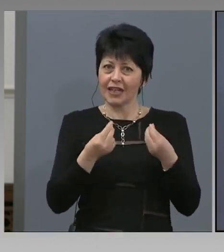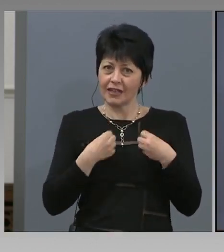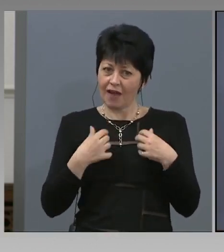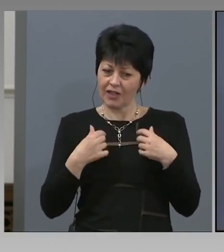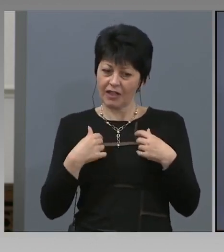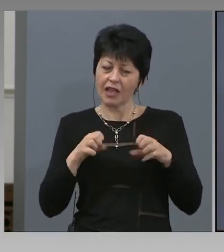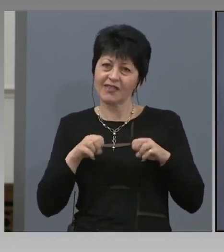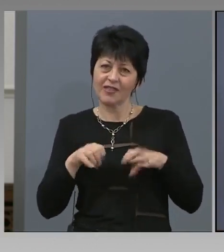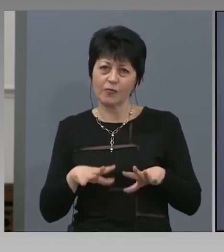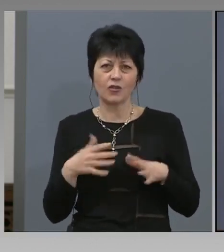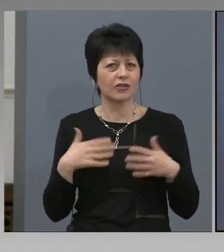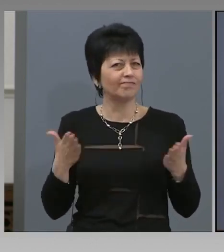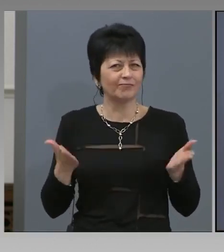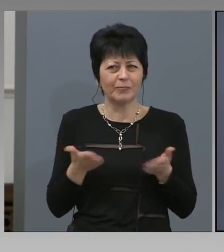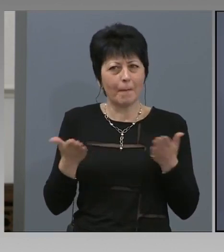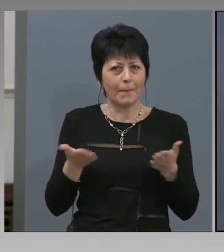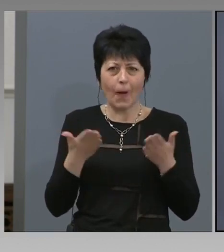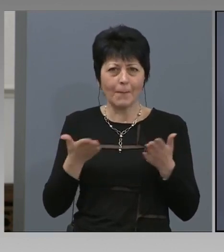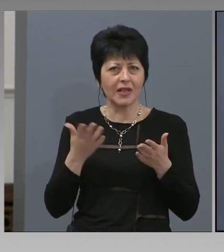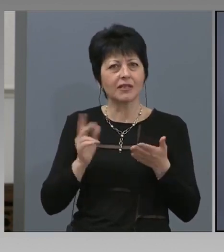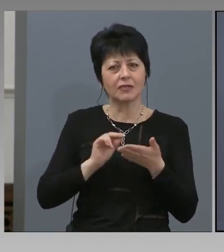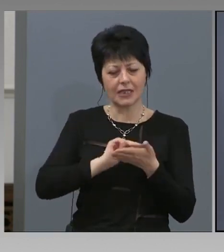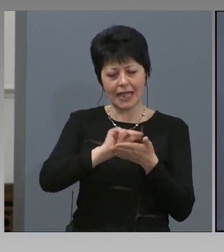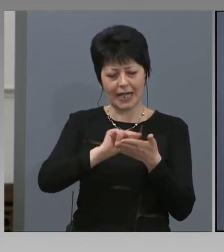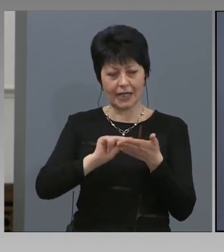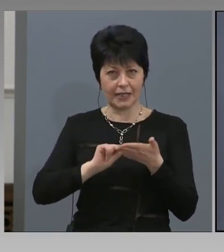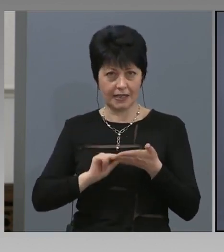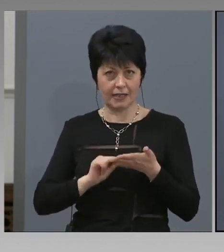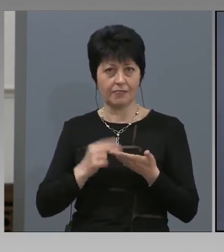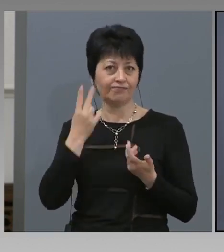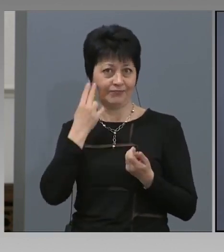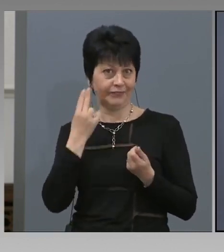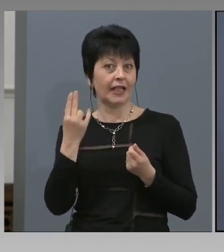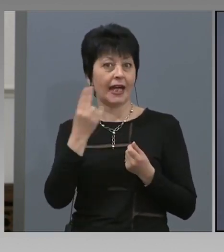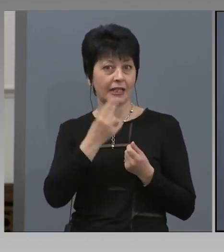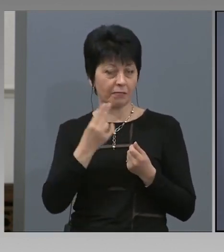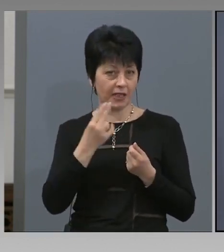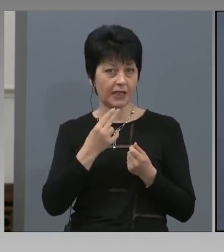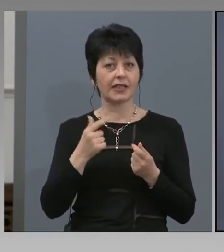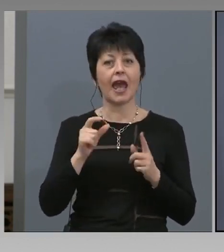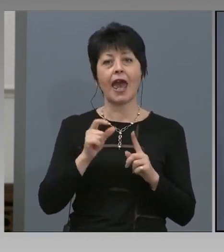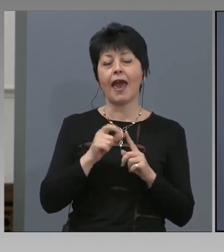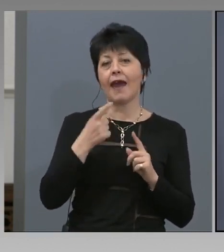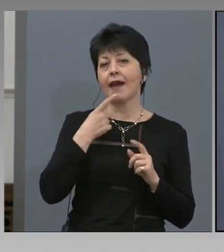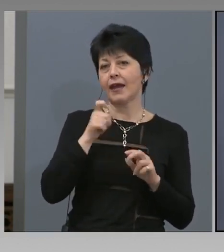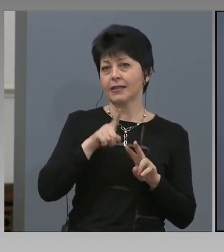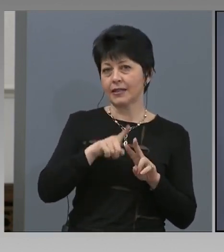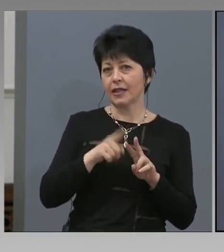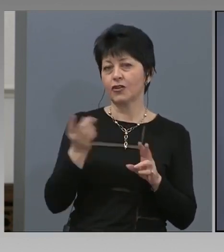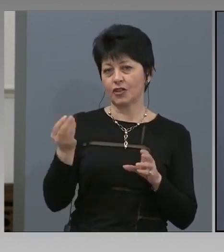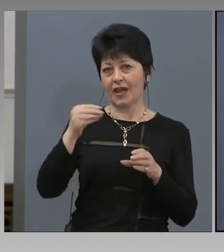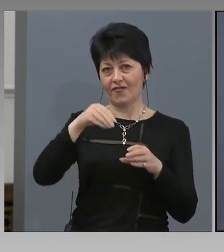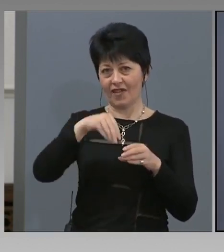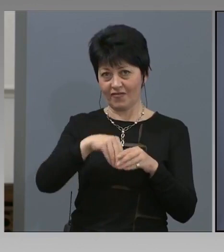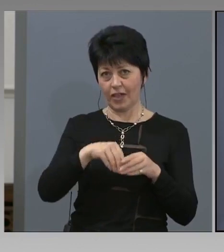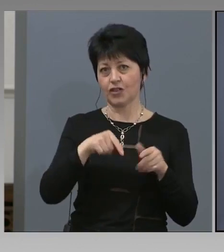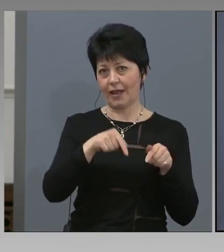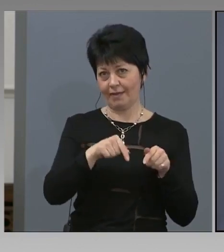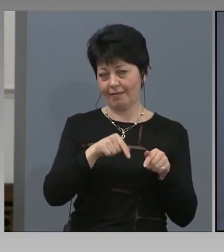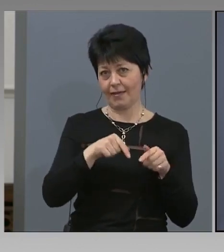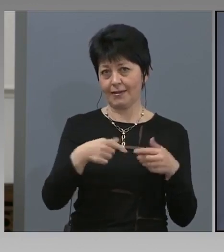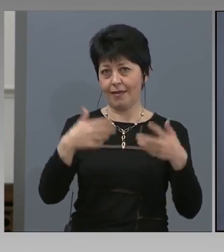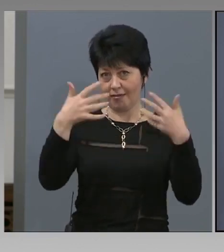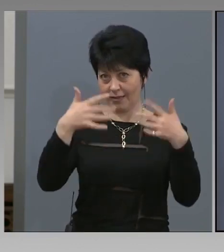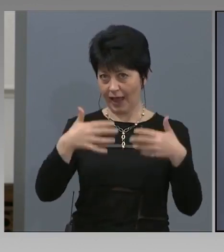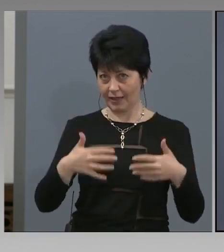-бързо да бъдат регистрирани. Разбира се, резиитата ще въвеждат тези данни, но ние ще може да